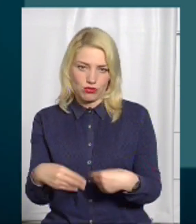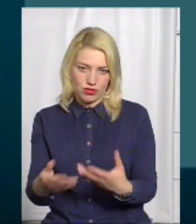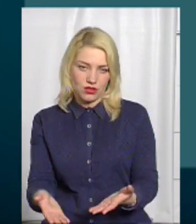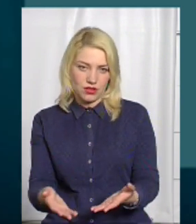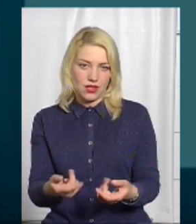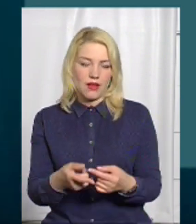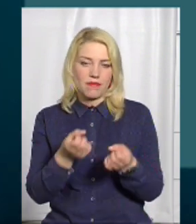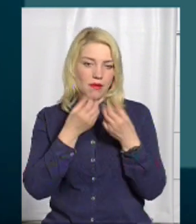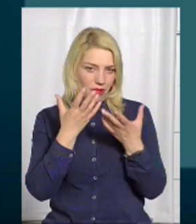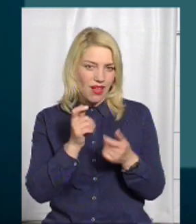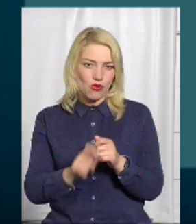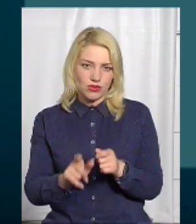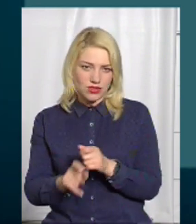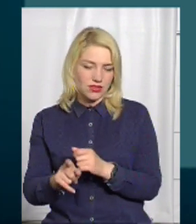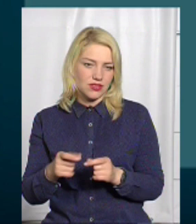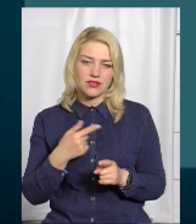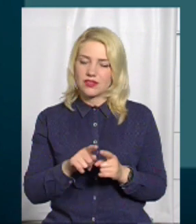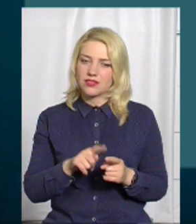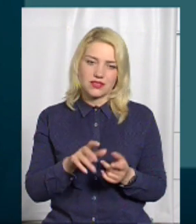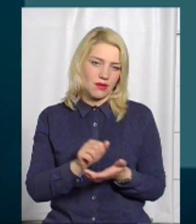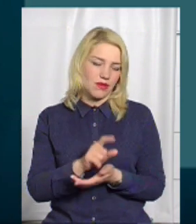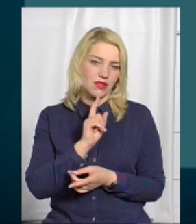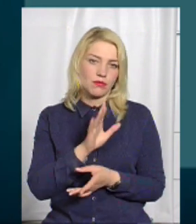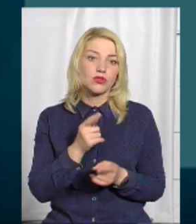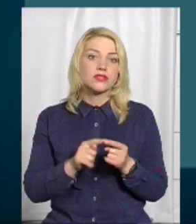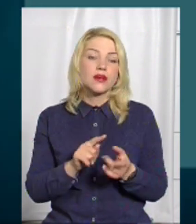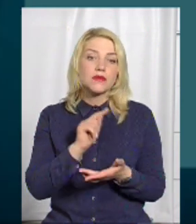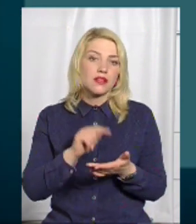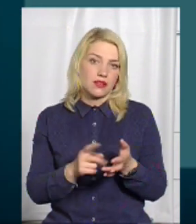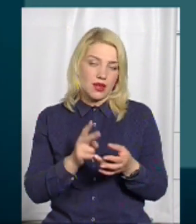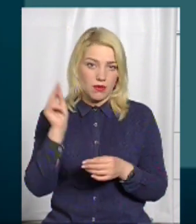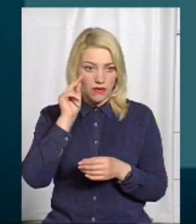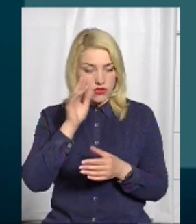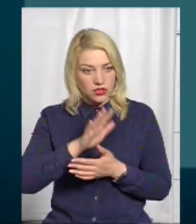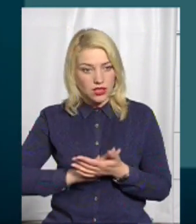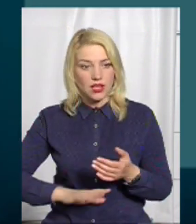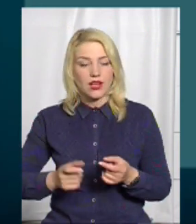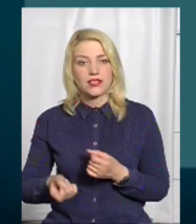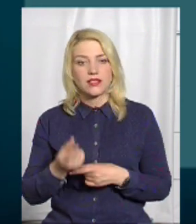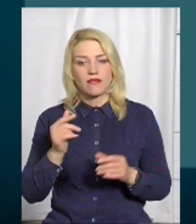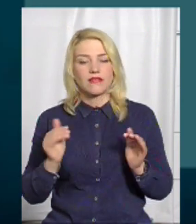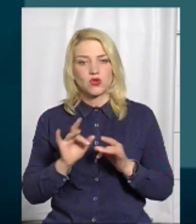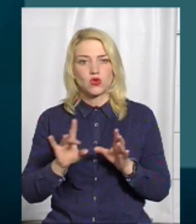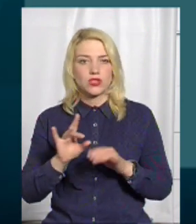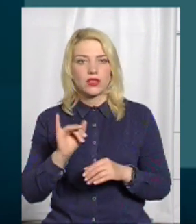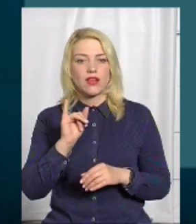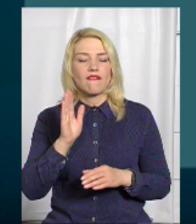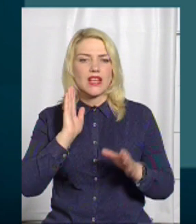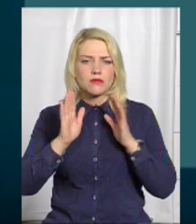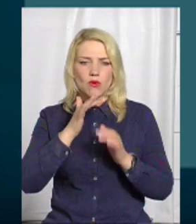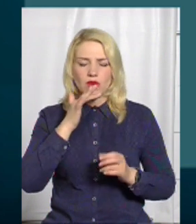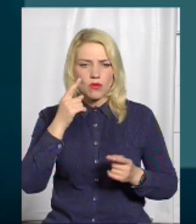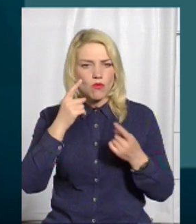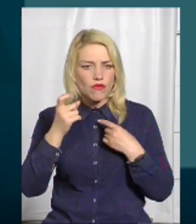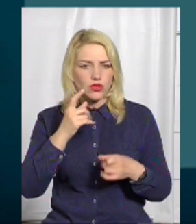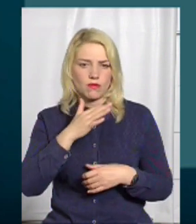ну, благодійністю підприємці не займаються. Це питання потрібно вивчати далі. З'явився сюжет, в фейсбуці багато повідомлень,